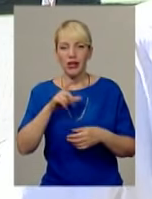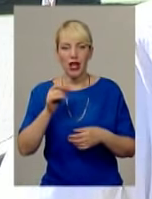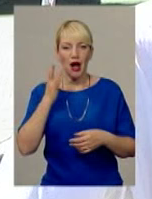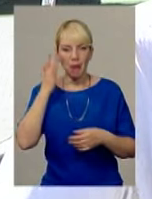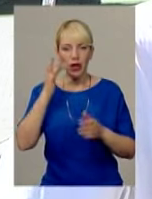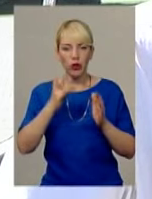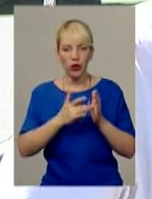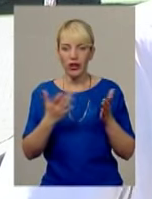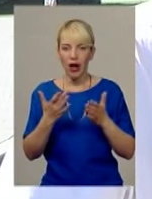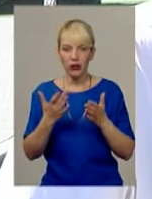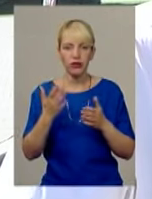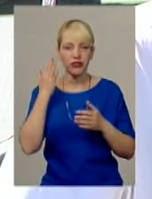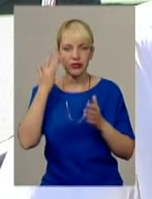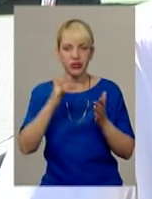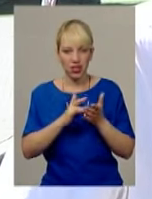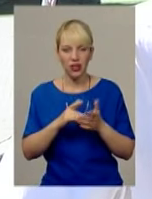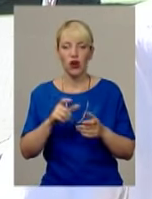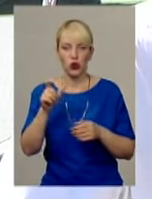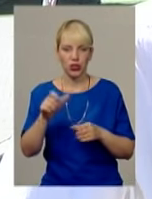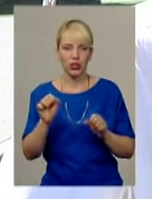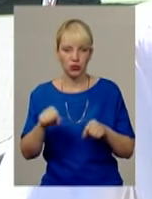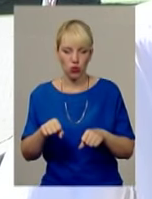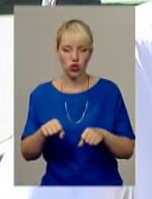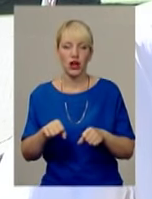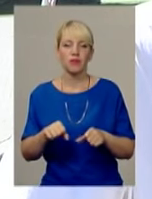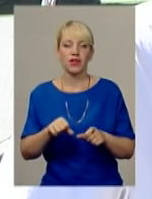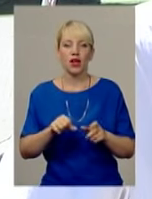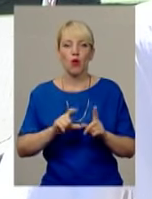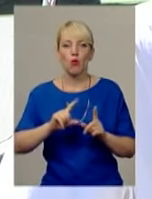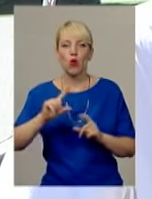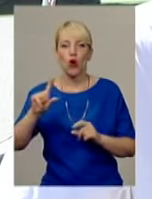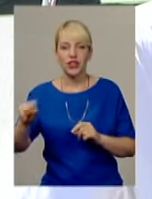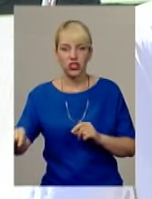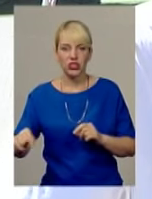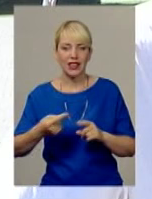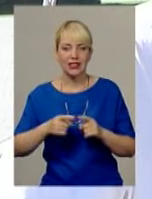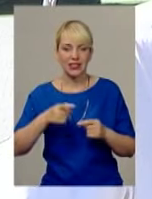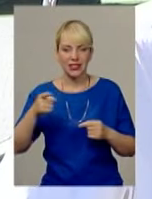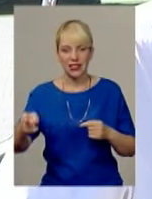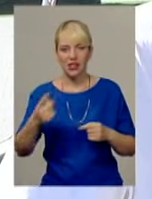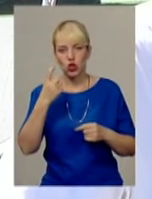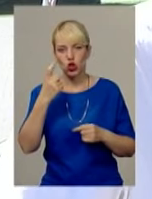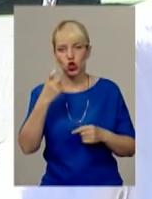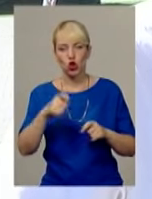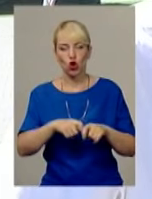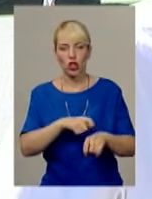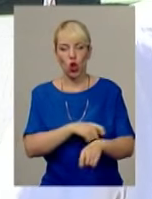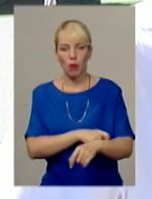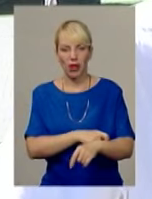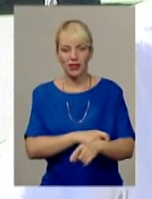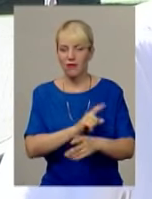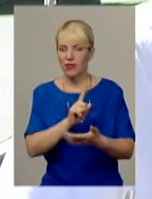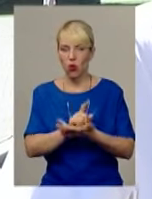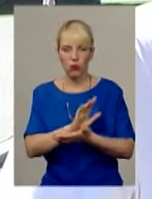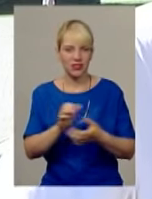якусь ціль, вона зможе приїжджати ту дистанцію, що сказав Нодар, 100 кілометрів. Я думаю, не обов